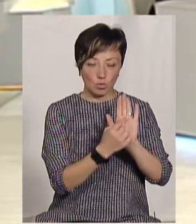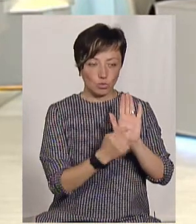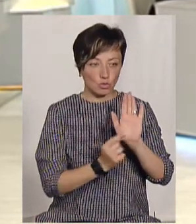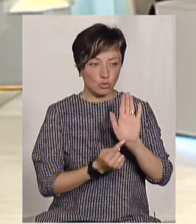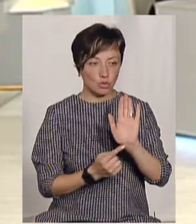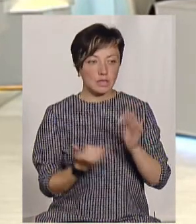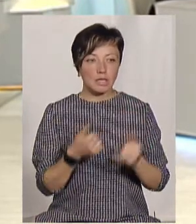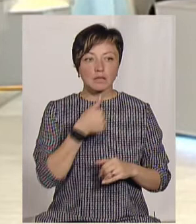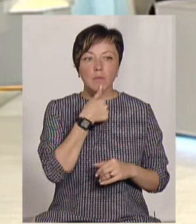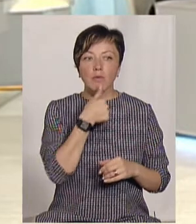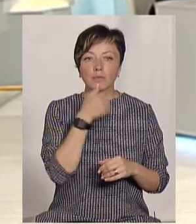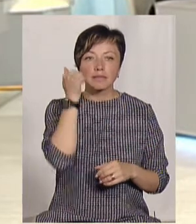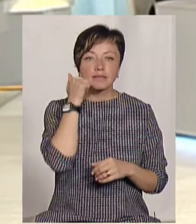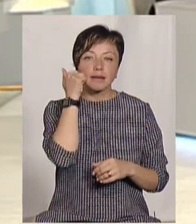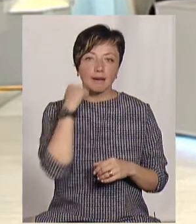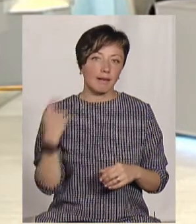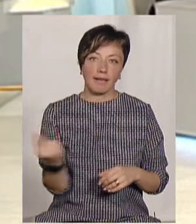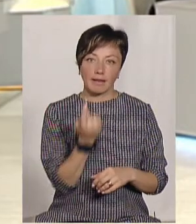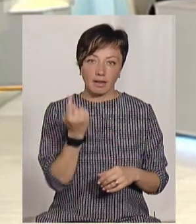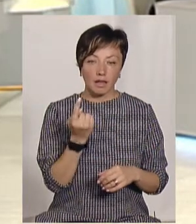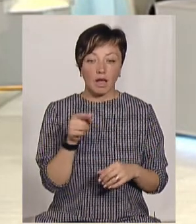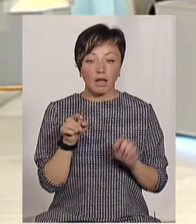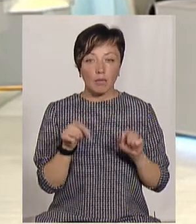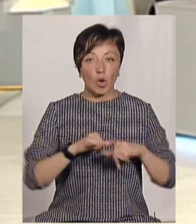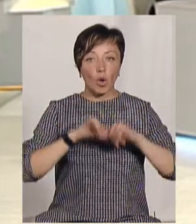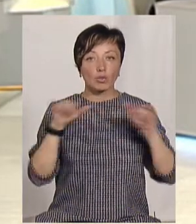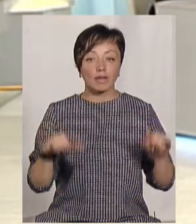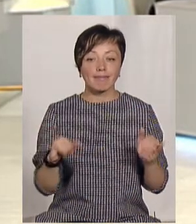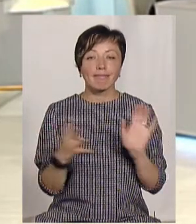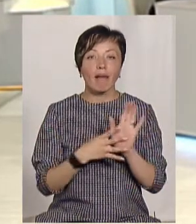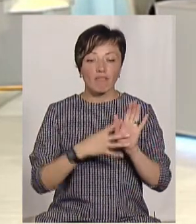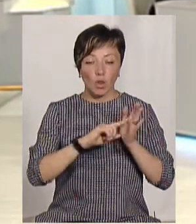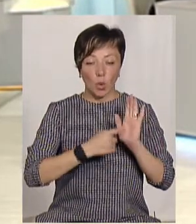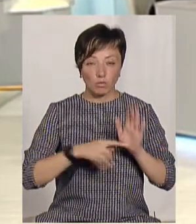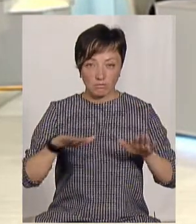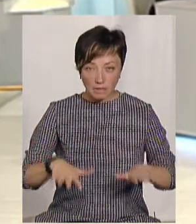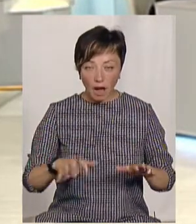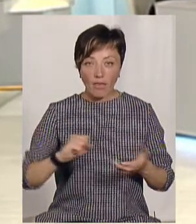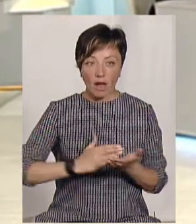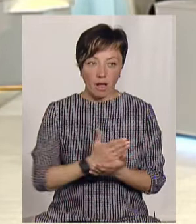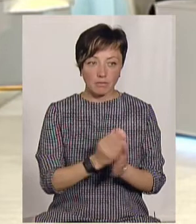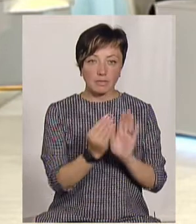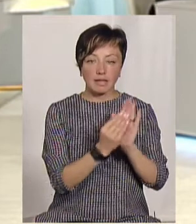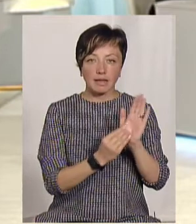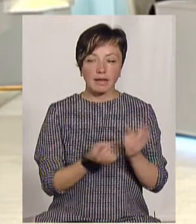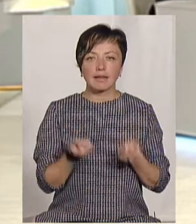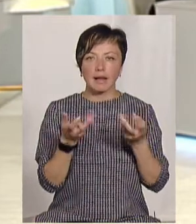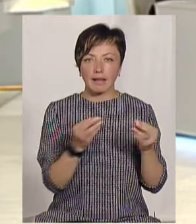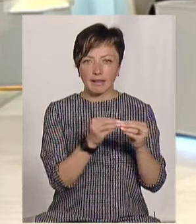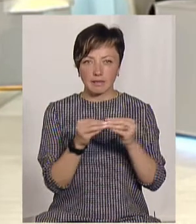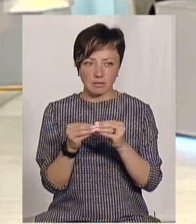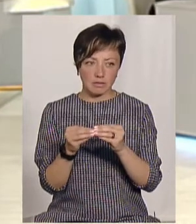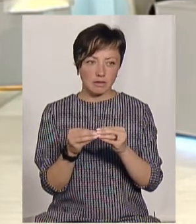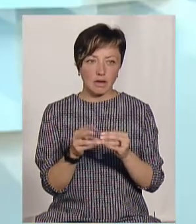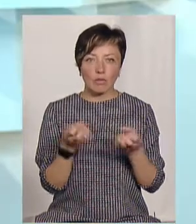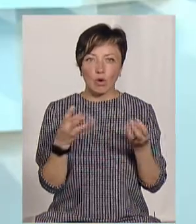вона зараз пробна, це ж стара, вона в єдиному екземплярі, в ній 6, але ми розширили до 9. Але на карті в нас нанесено декілька десятків, просто вона в